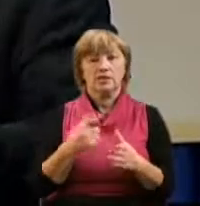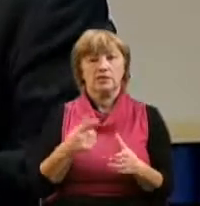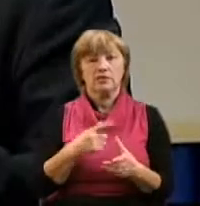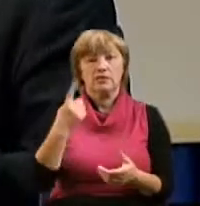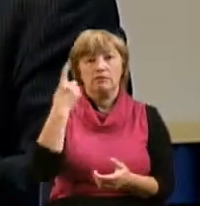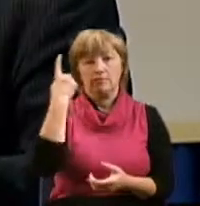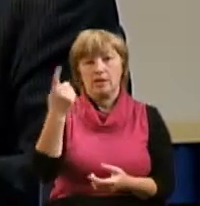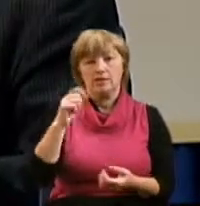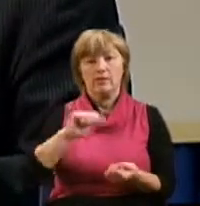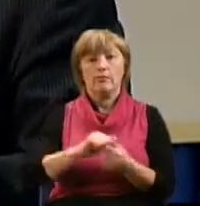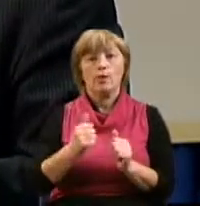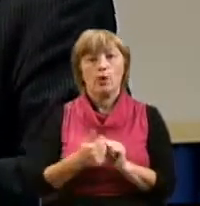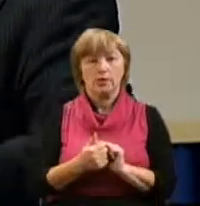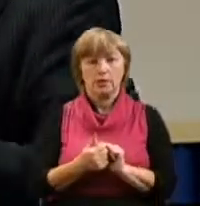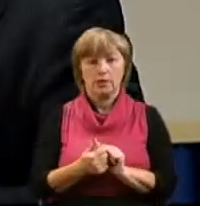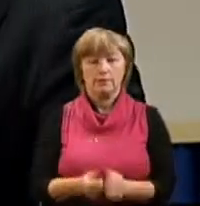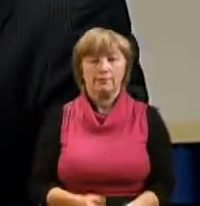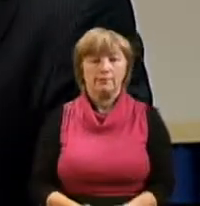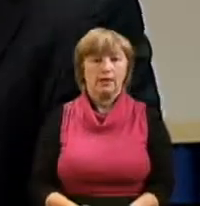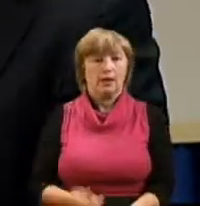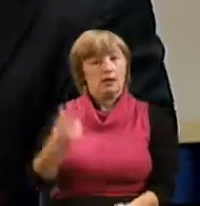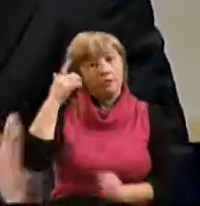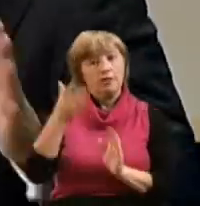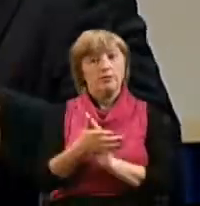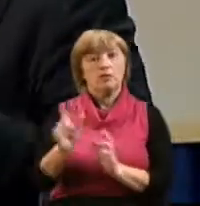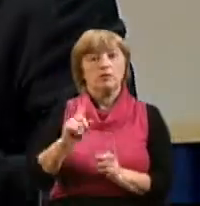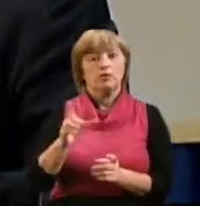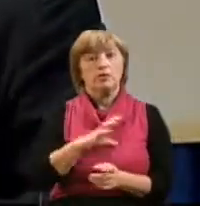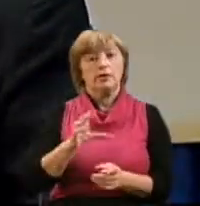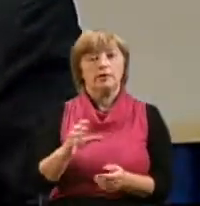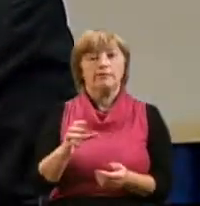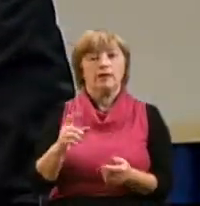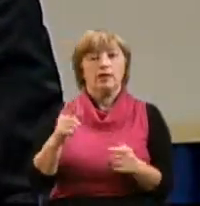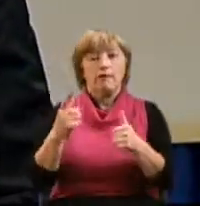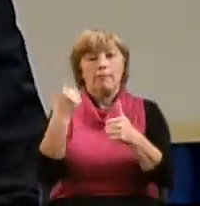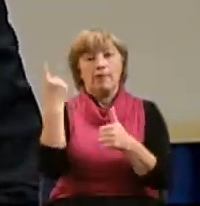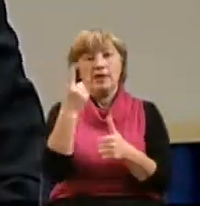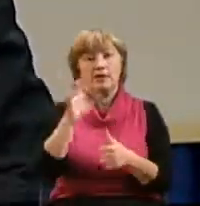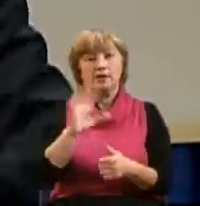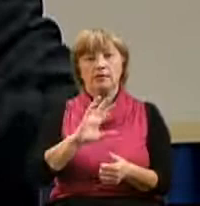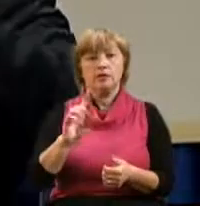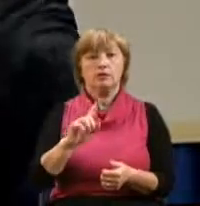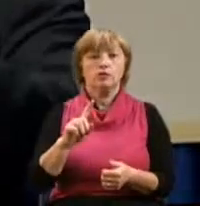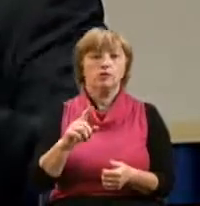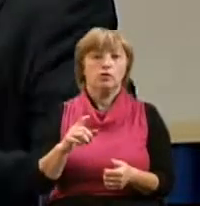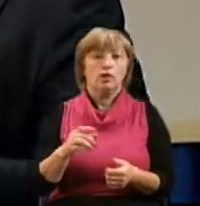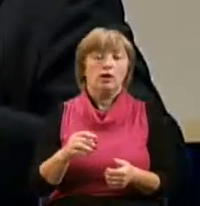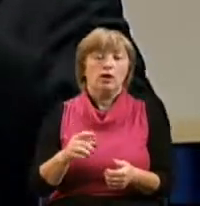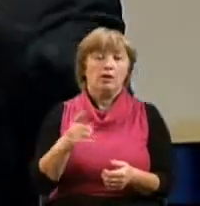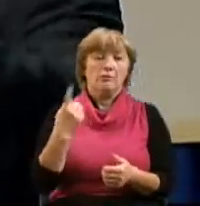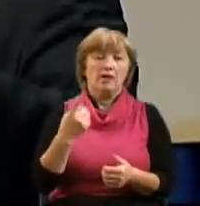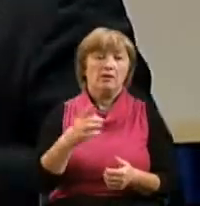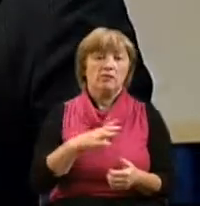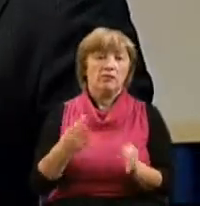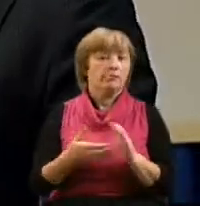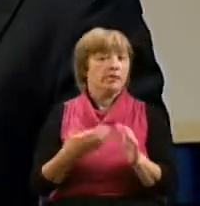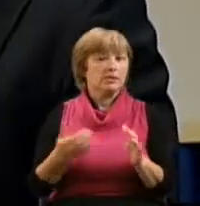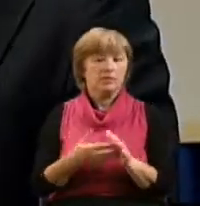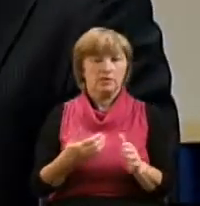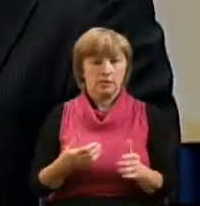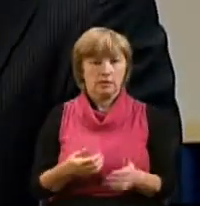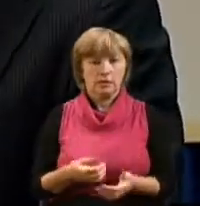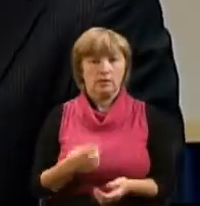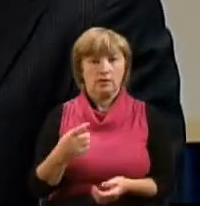Это Петр. И мы понимаем, что он был назван первым не по причине того, что он первый пришел, или первый был призван. Кстати,